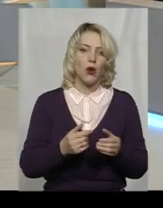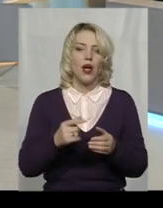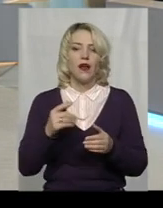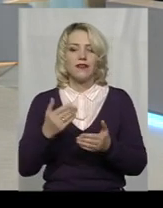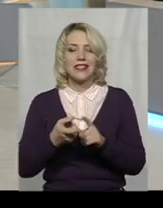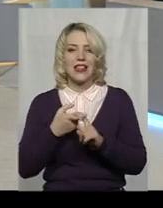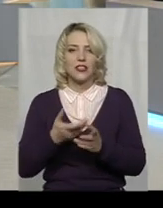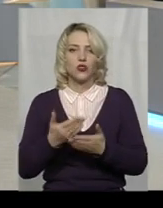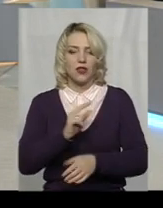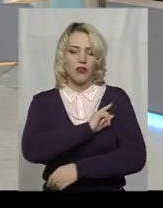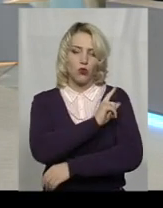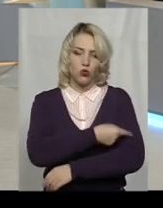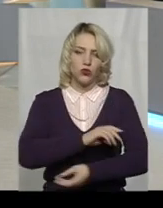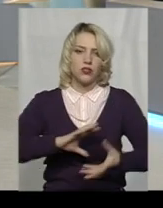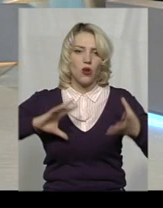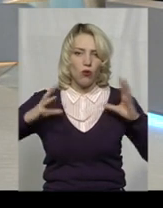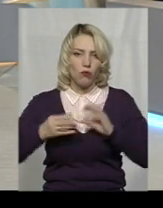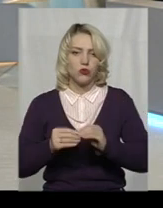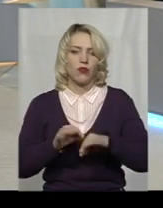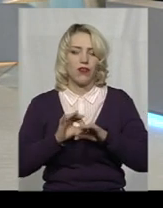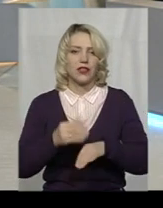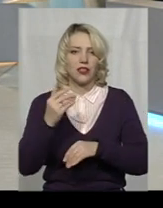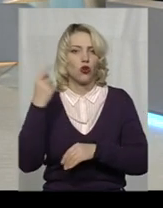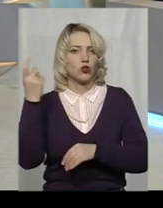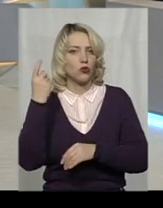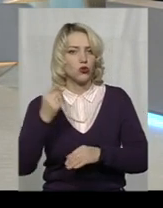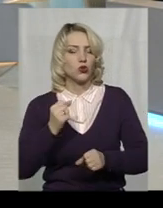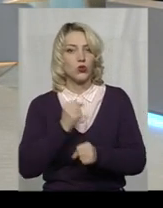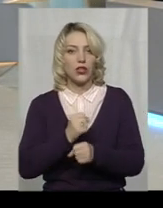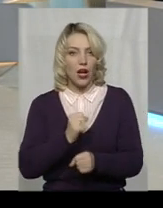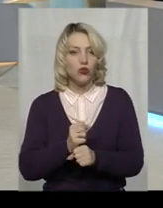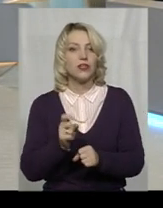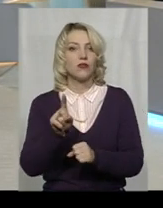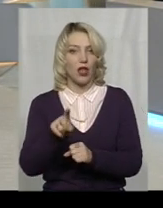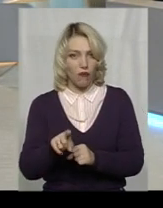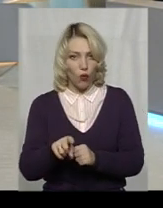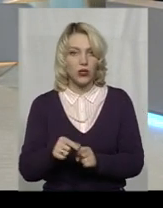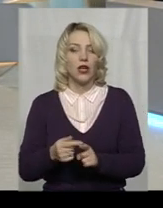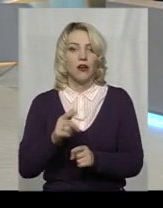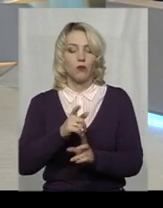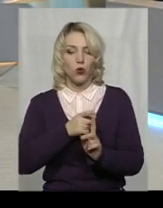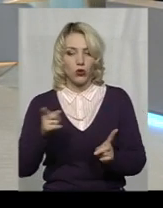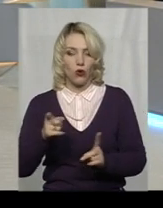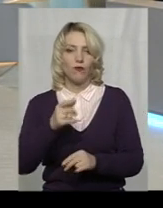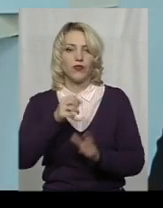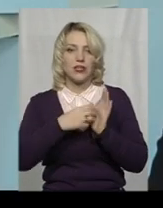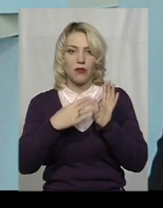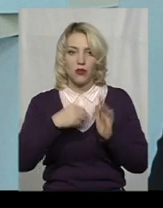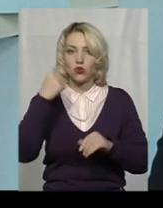потужностей, обсягів ведення їх господарської діяльності. Так от, протягом 2018 року